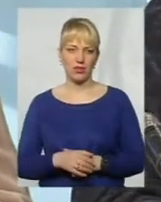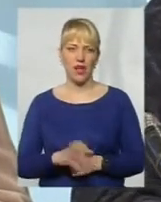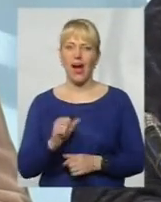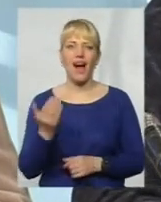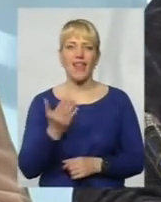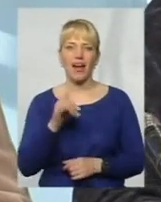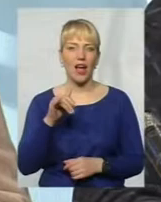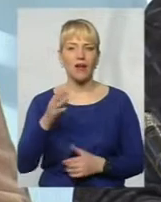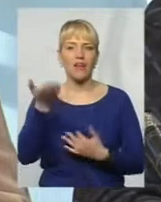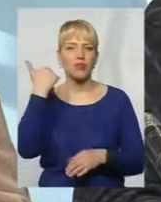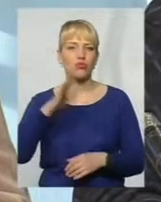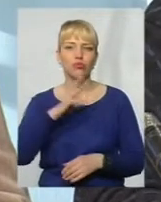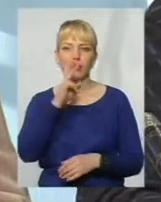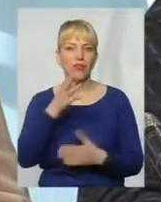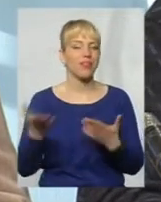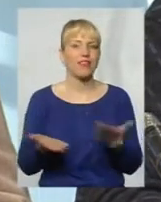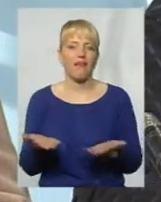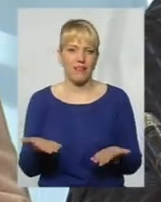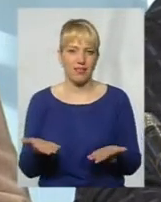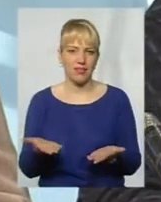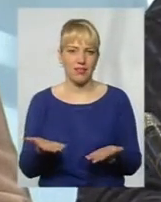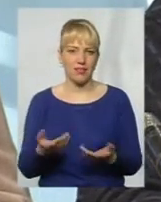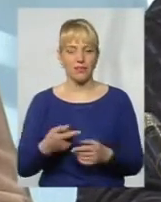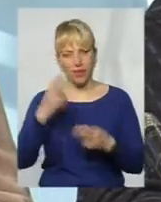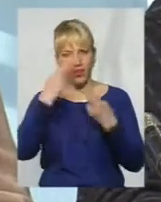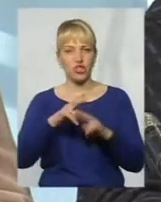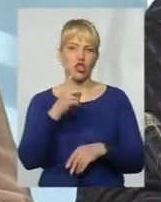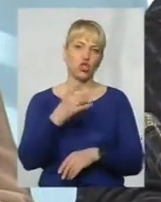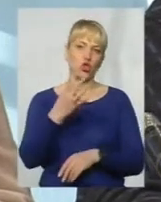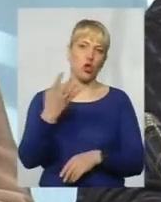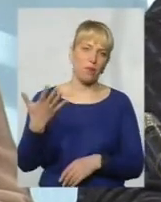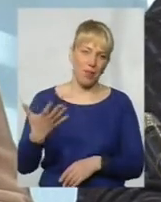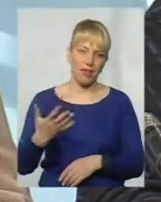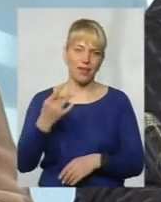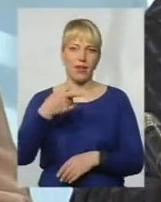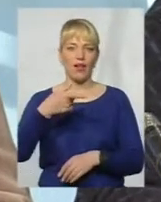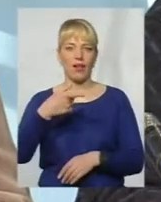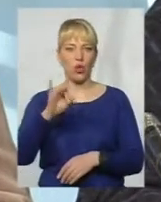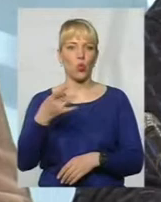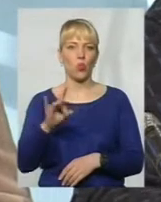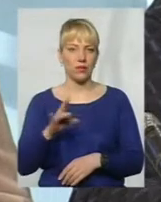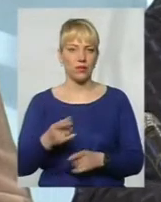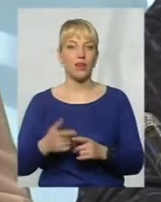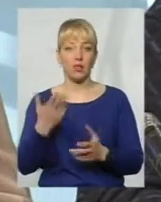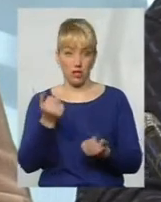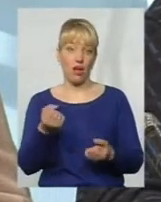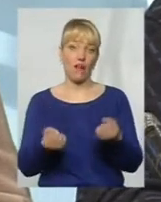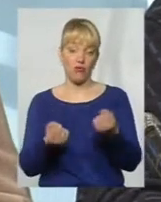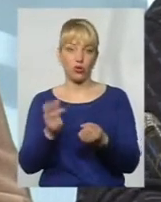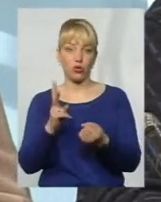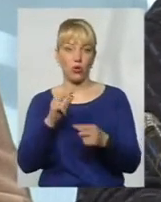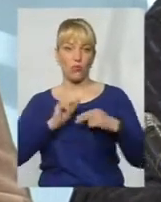яка тоді зарплата була? Тоді було інженера 145 гривнів. Водії, які